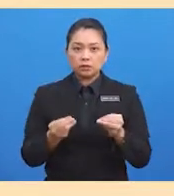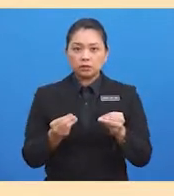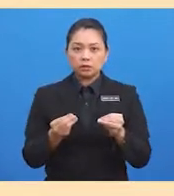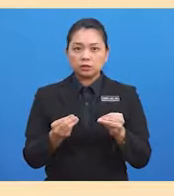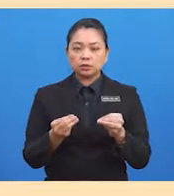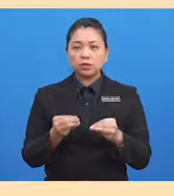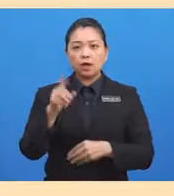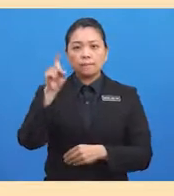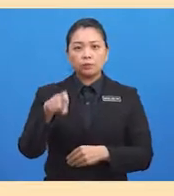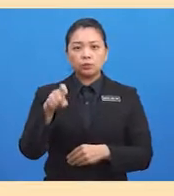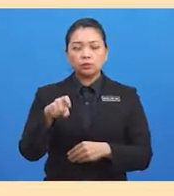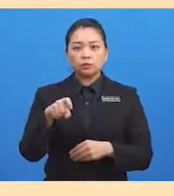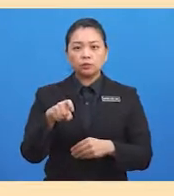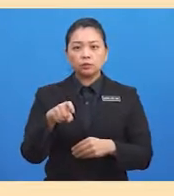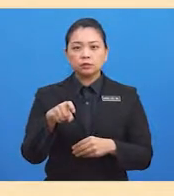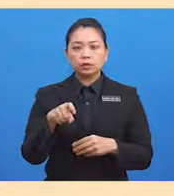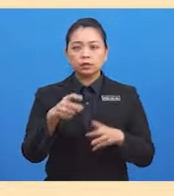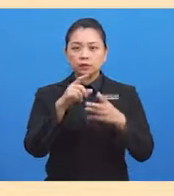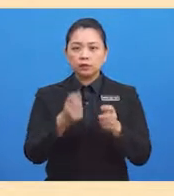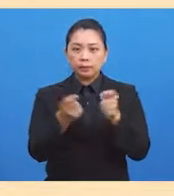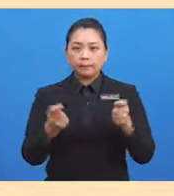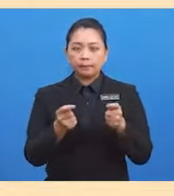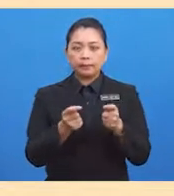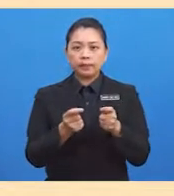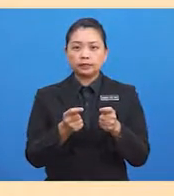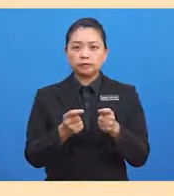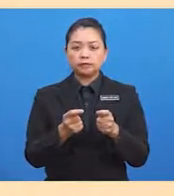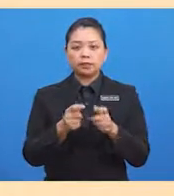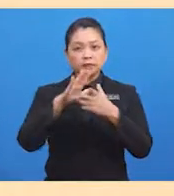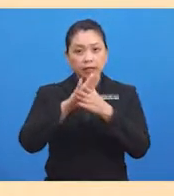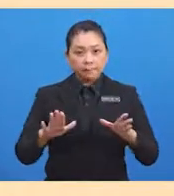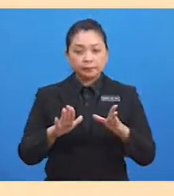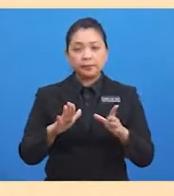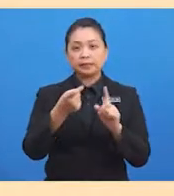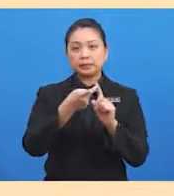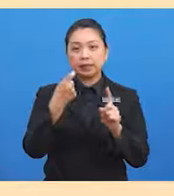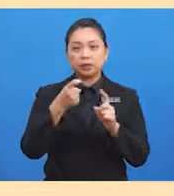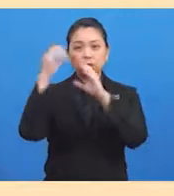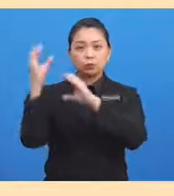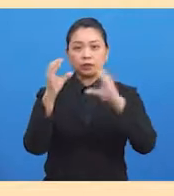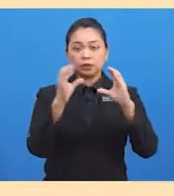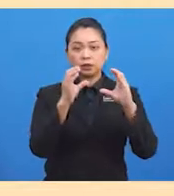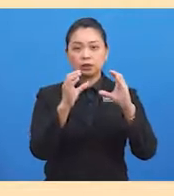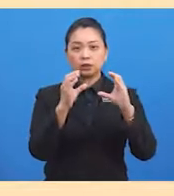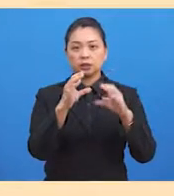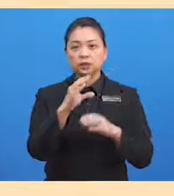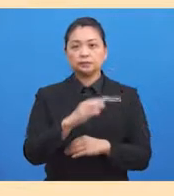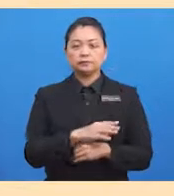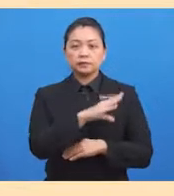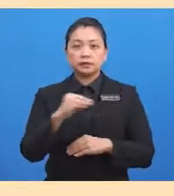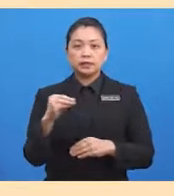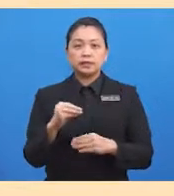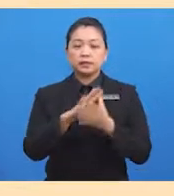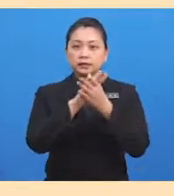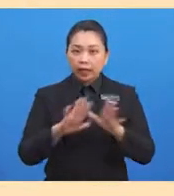dianggap selamat daripada elemen cuaca iaitu hujan dan panas serta selamat daripada